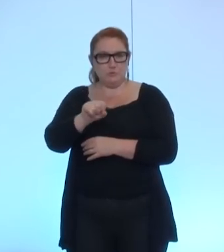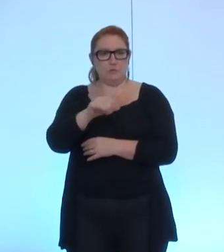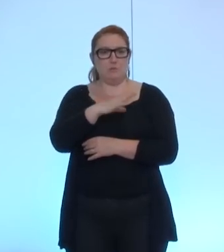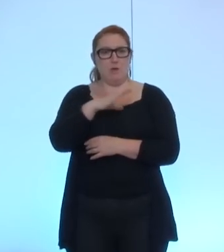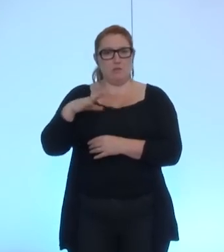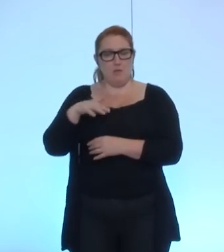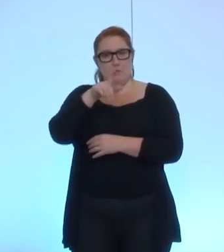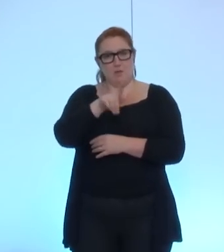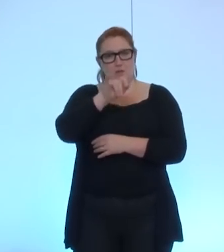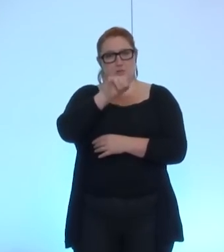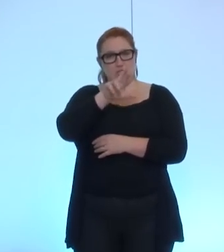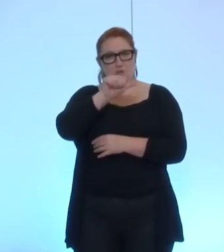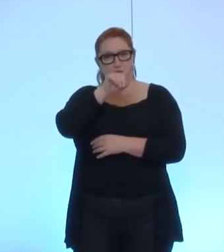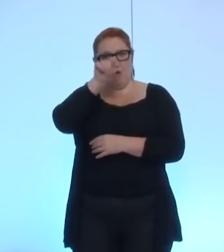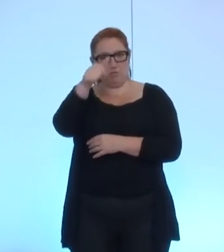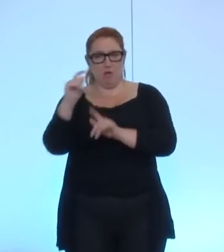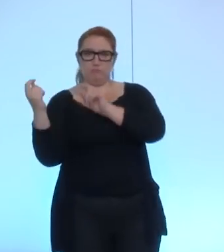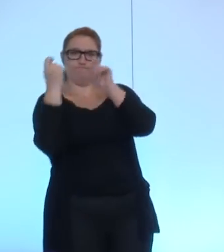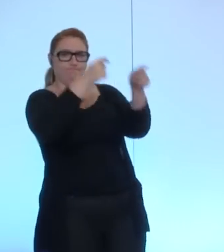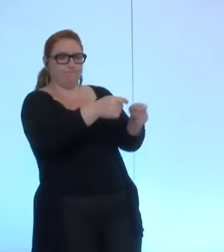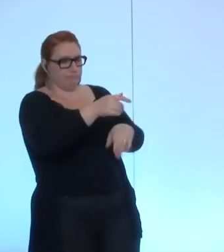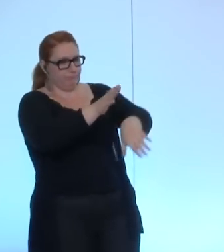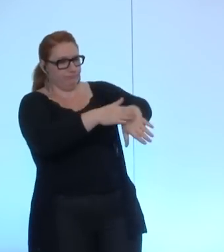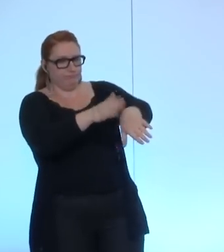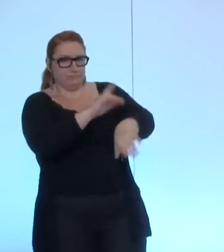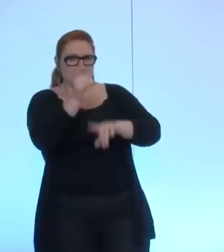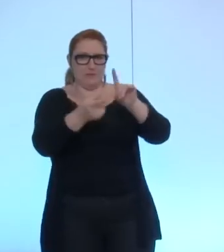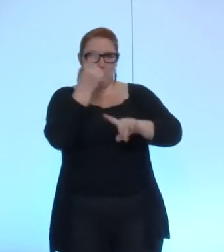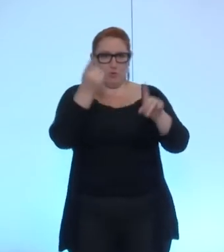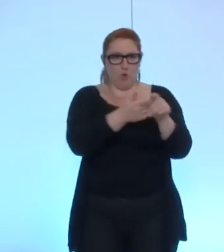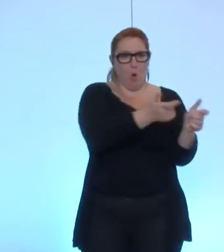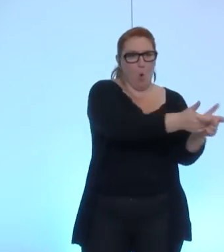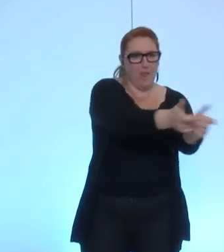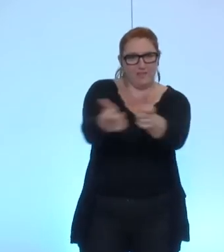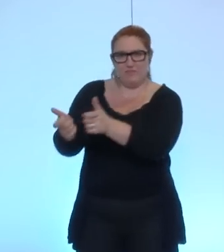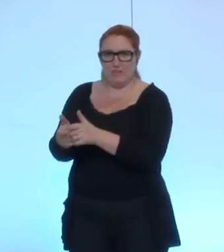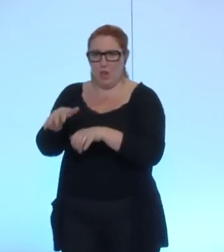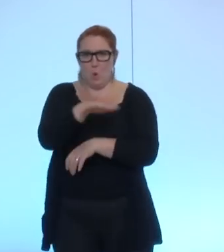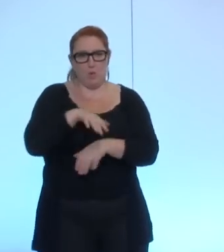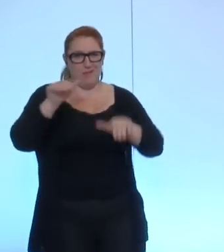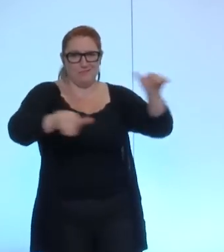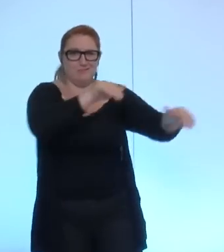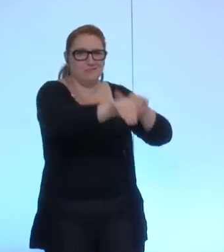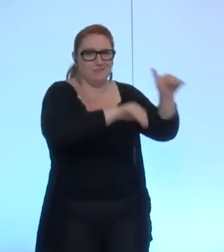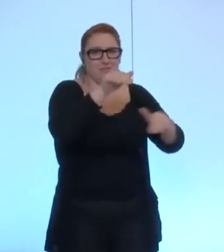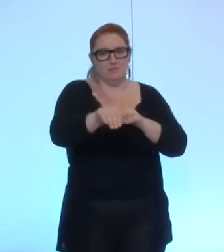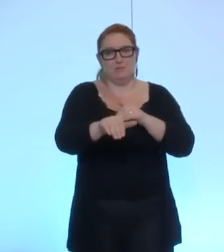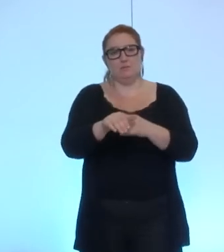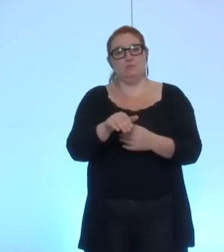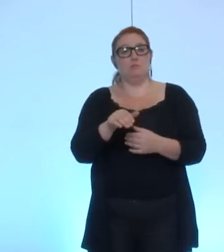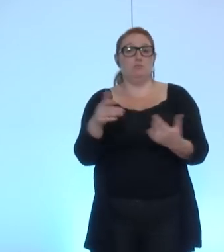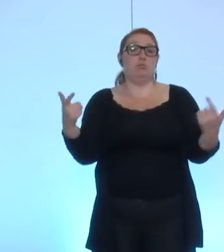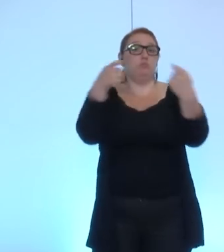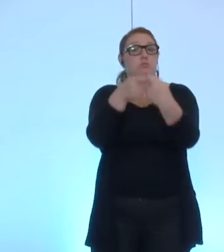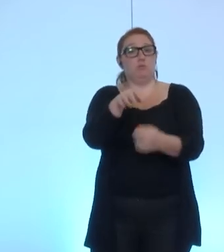mobiliser encore davantage nos collectivités locales dans le cadre du dispositif FASECO